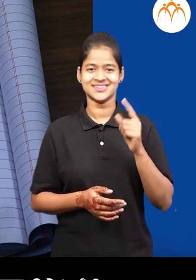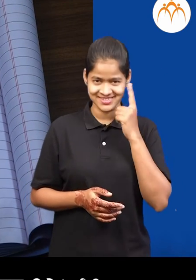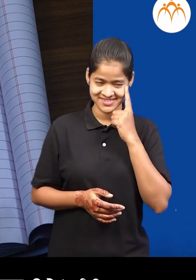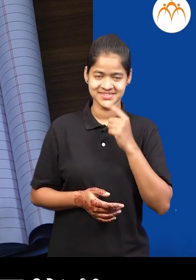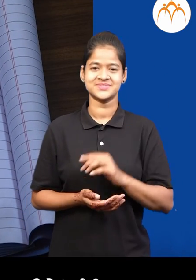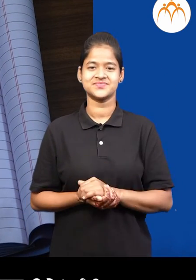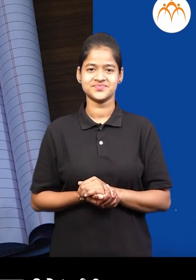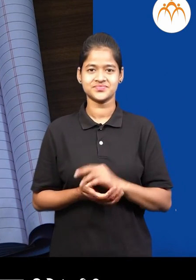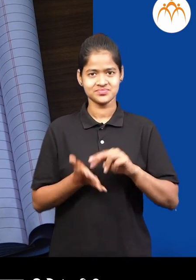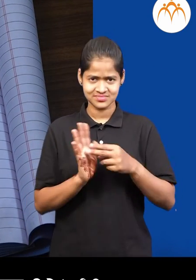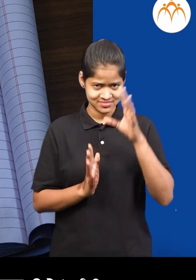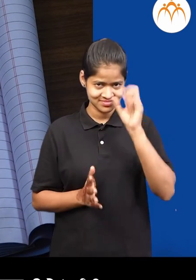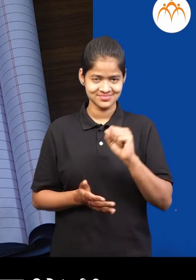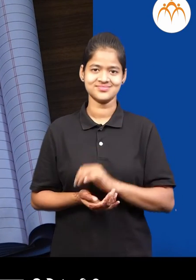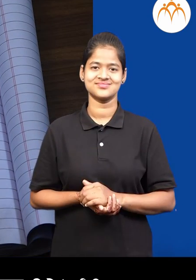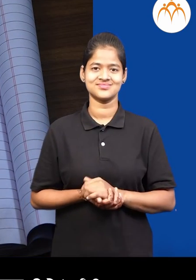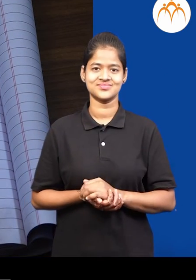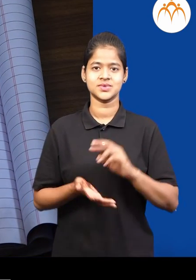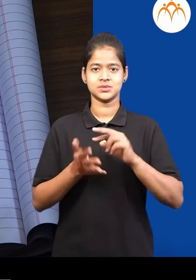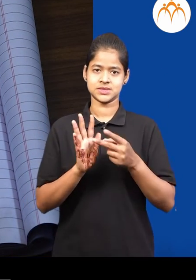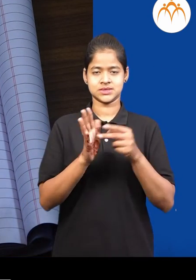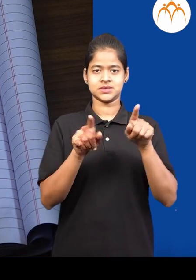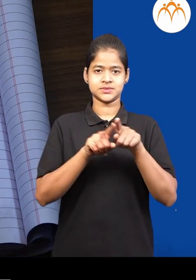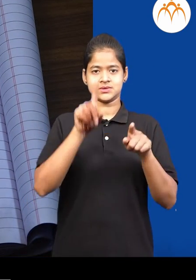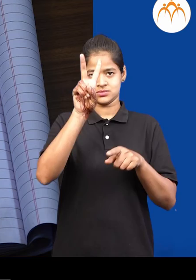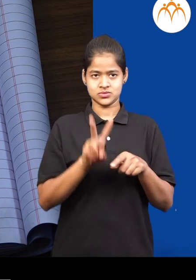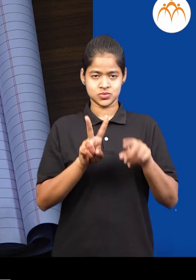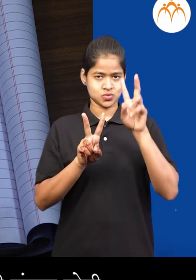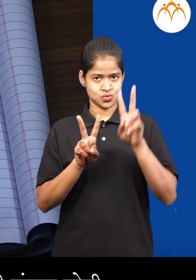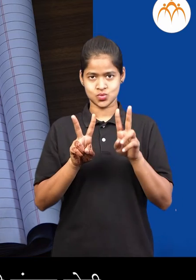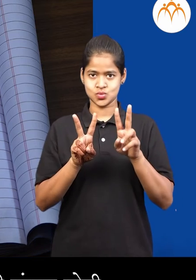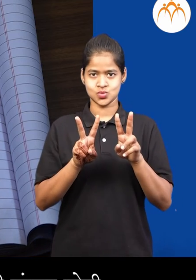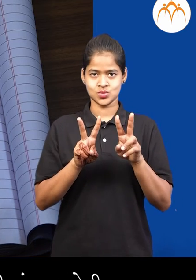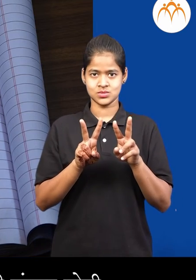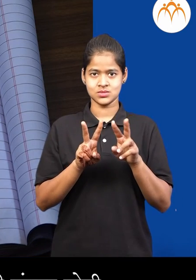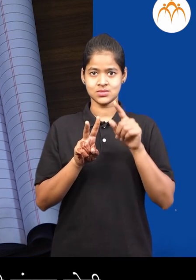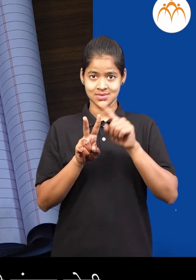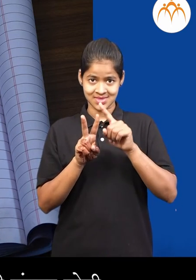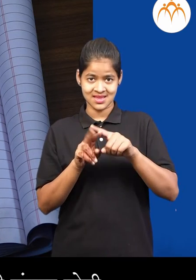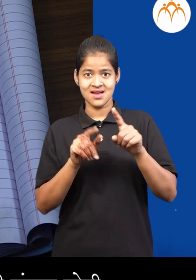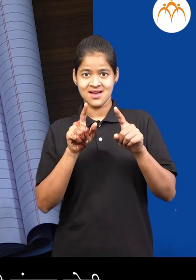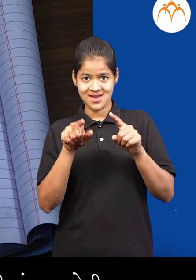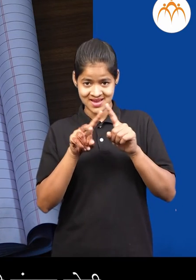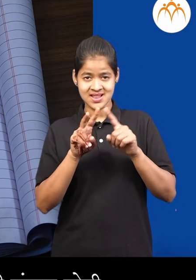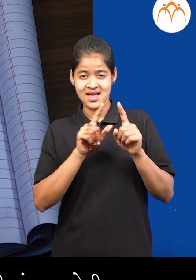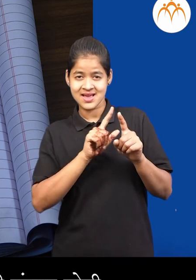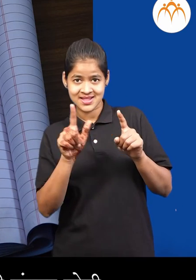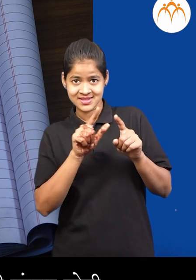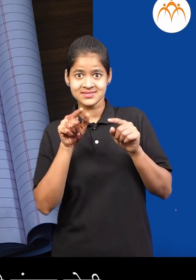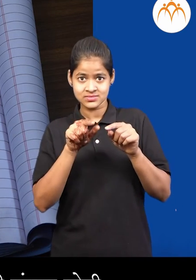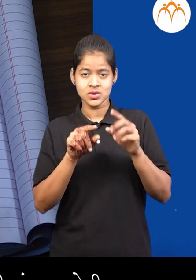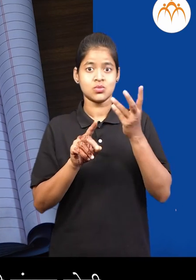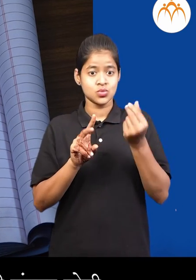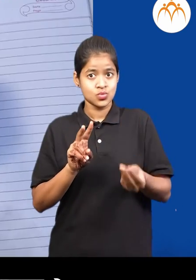21 एकोणी स्पेक्षा मोठिया है दोन अंकी संखेतेल जा संखेचा दशकाचा अंकम मोठा ती